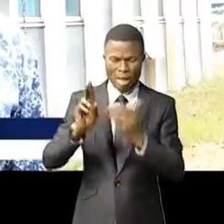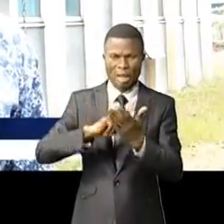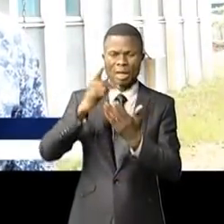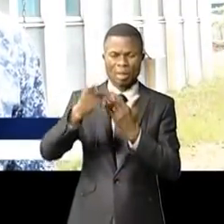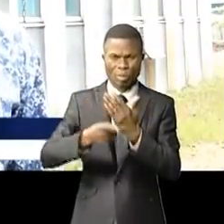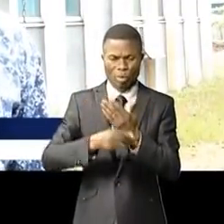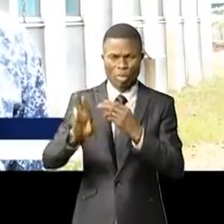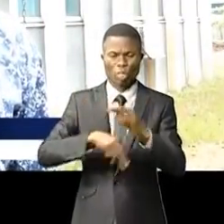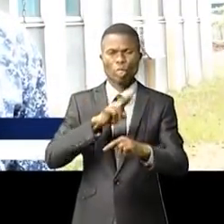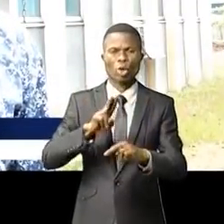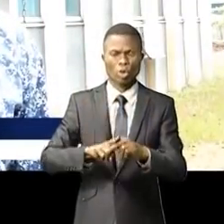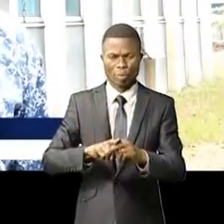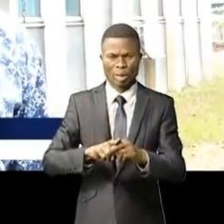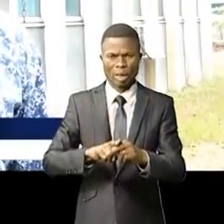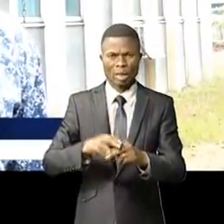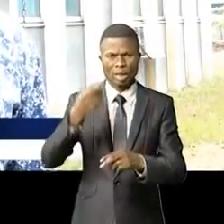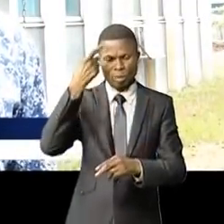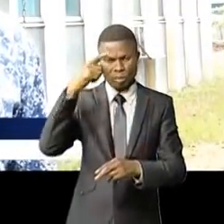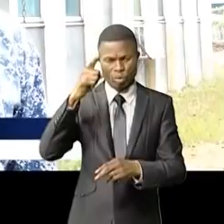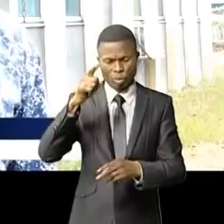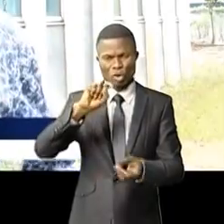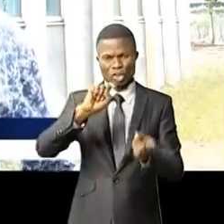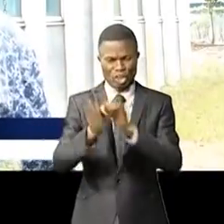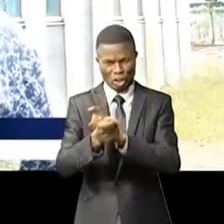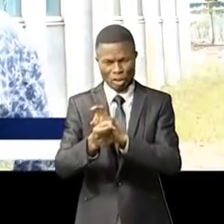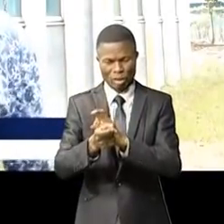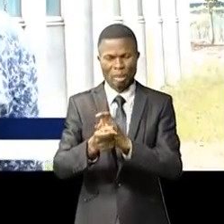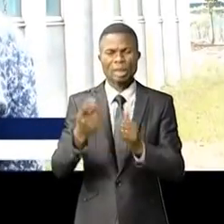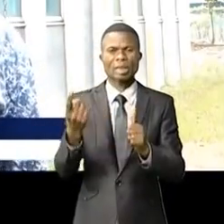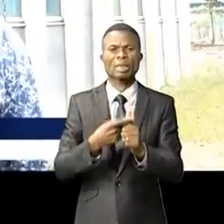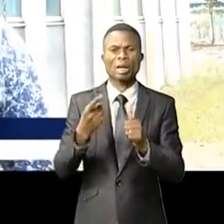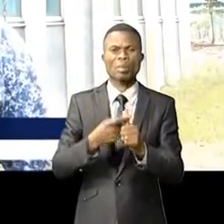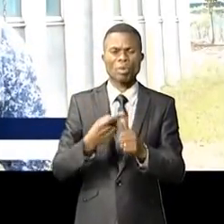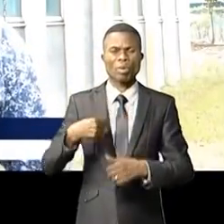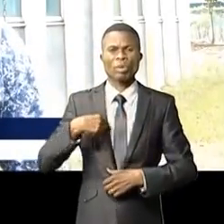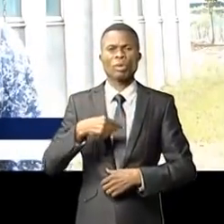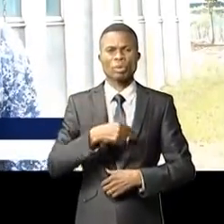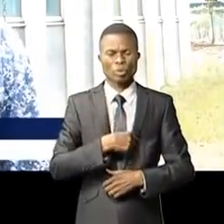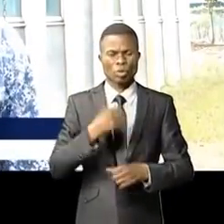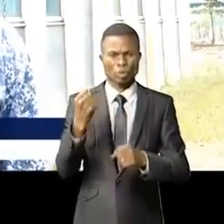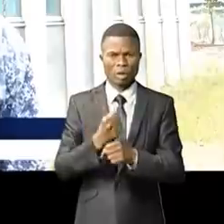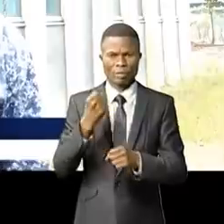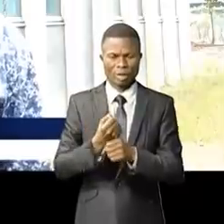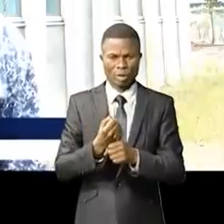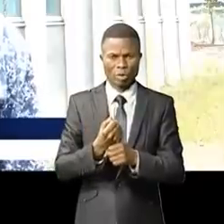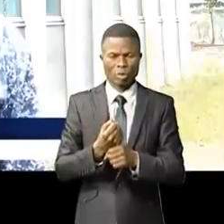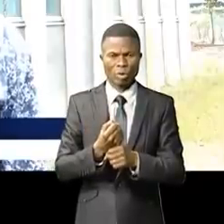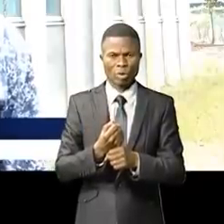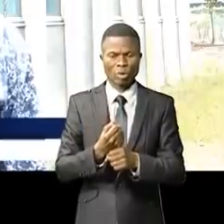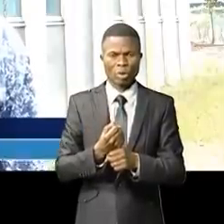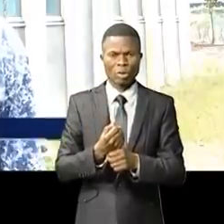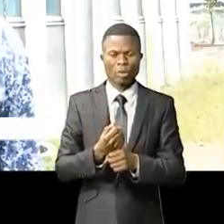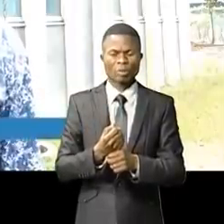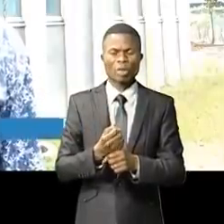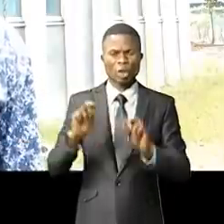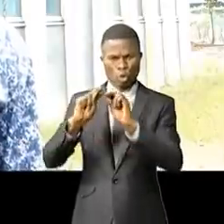logique de changement. Il faudrait que nous puissions travailler en